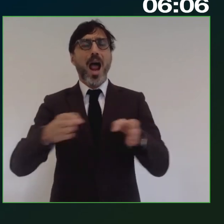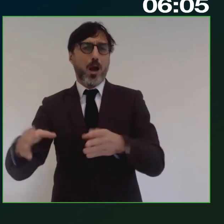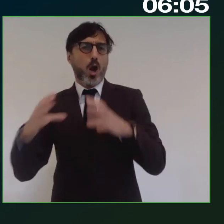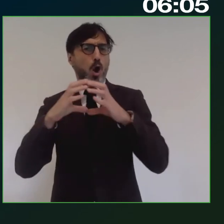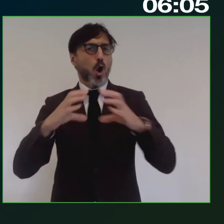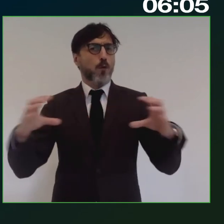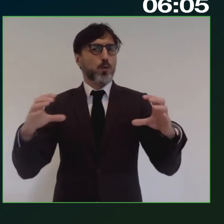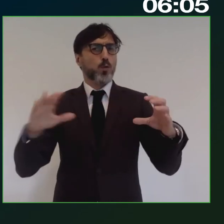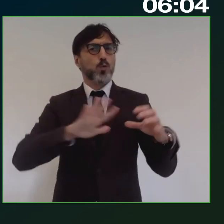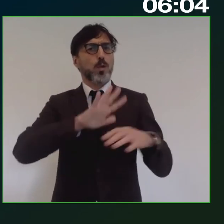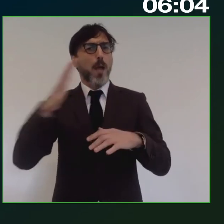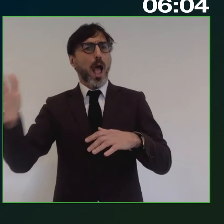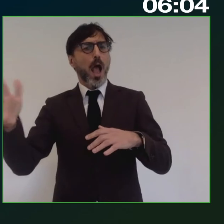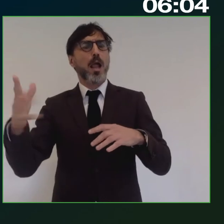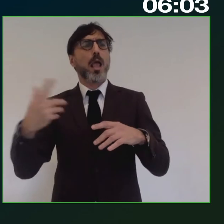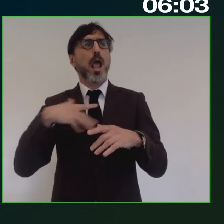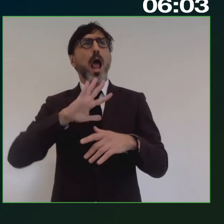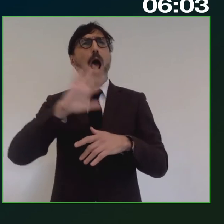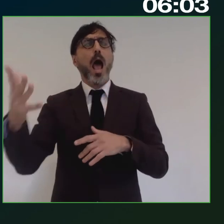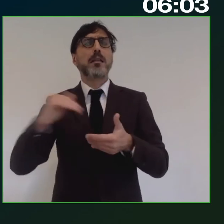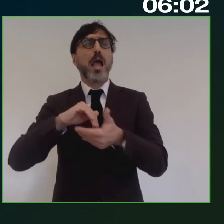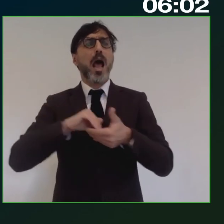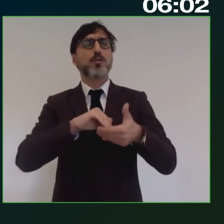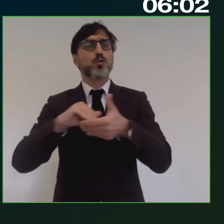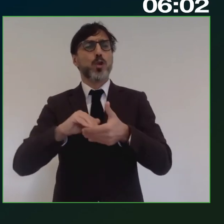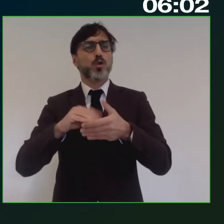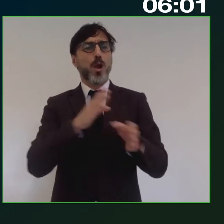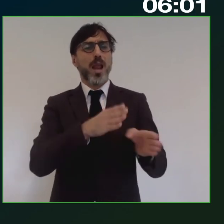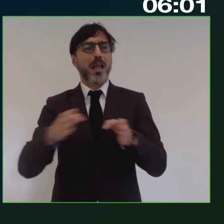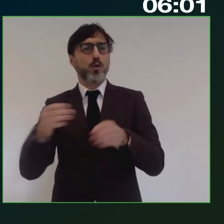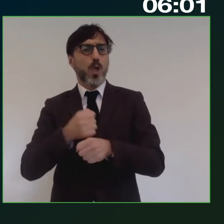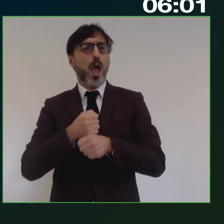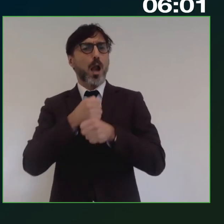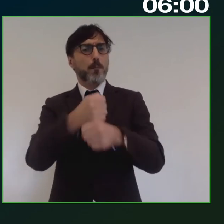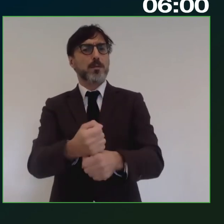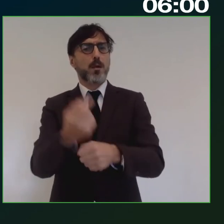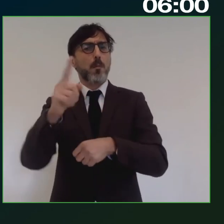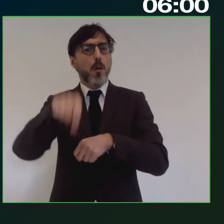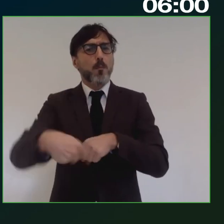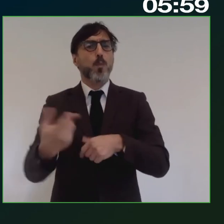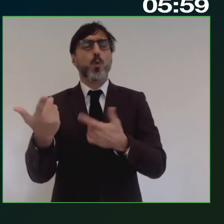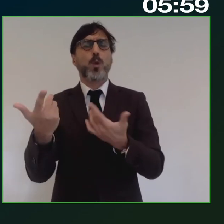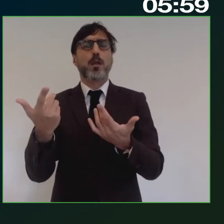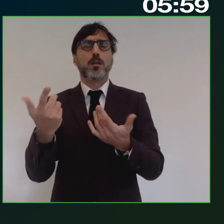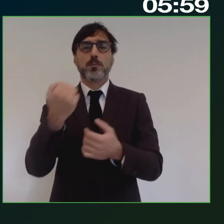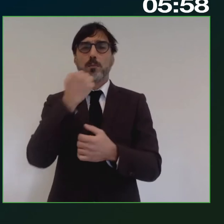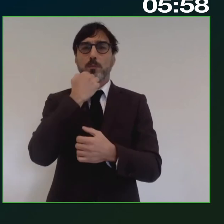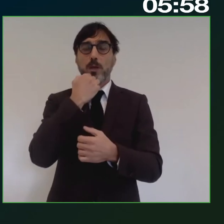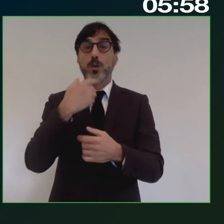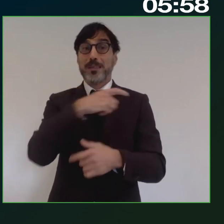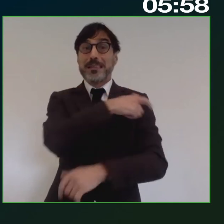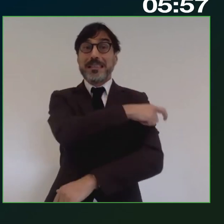ma anche le altre associazioni di categoria più rappresentative, ma anche i